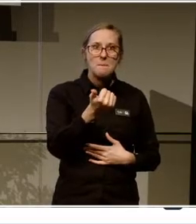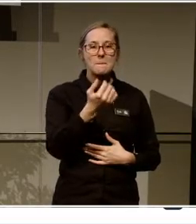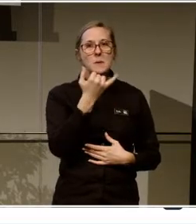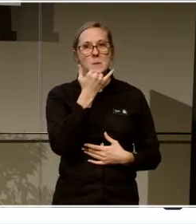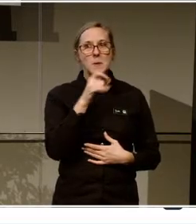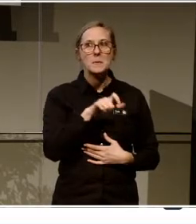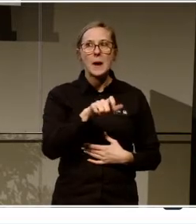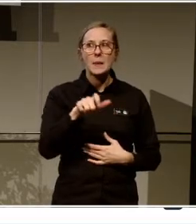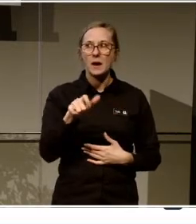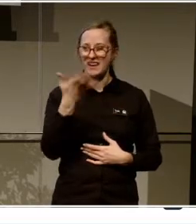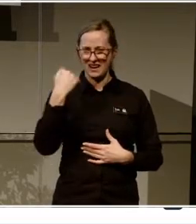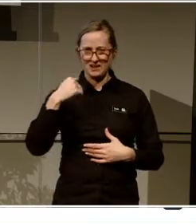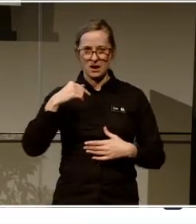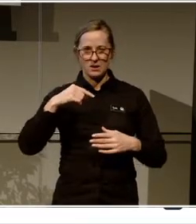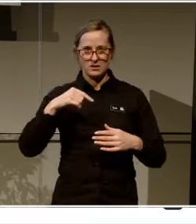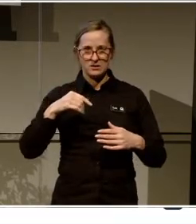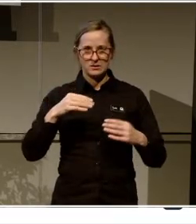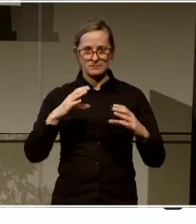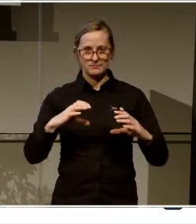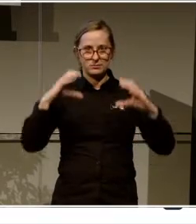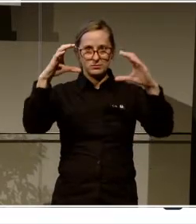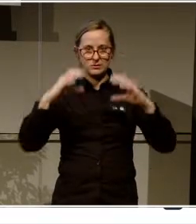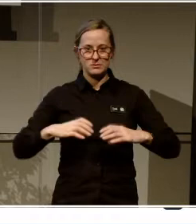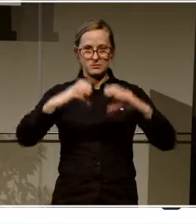Nu vet jag inte, kan jag scrolla? Kan vi scrolla? Scrolla.